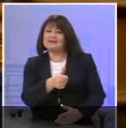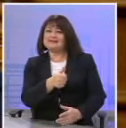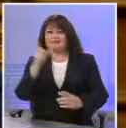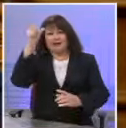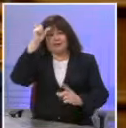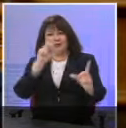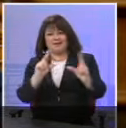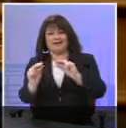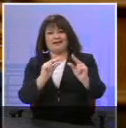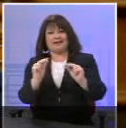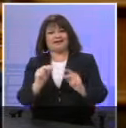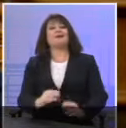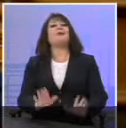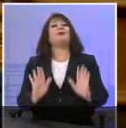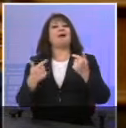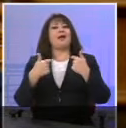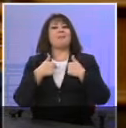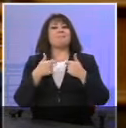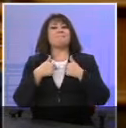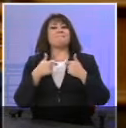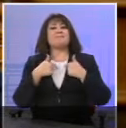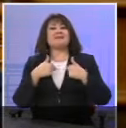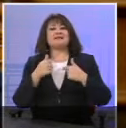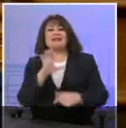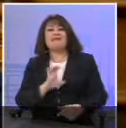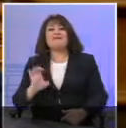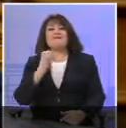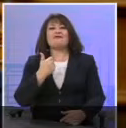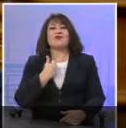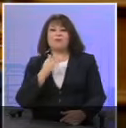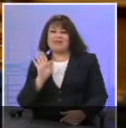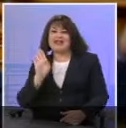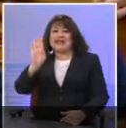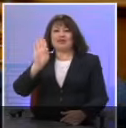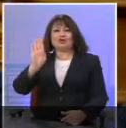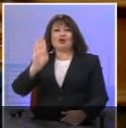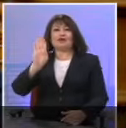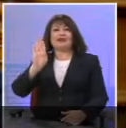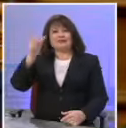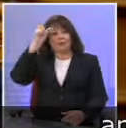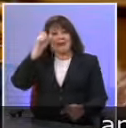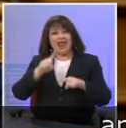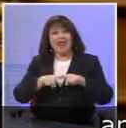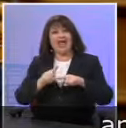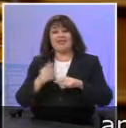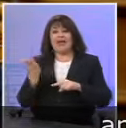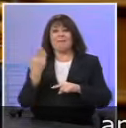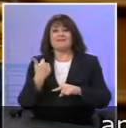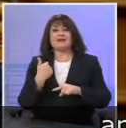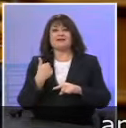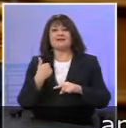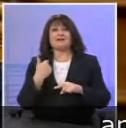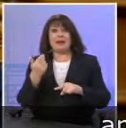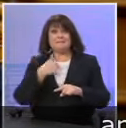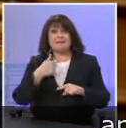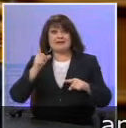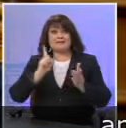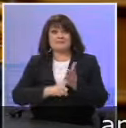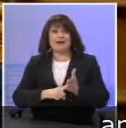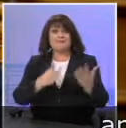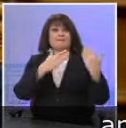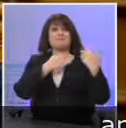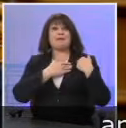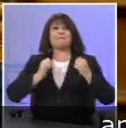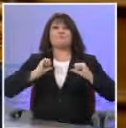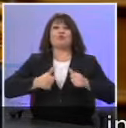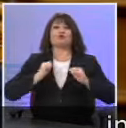την Τουρκία. Εμείς είμαστε οι Ευρωπαίοι γείτονες της Τουρκίας, και εμείς πρέπει να είμαστε αυτοί οι οποίοι θα αναλάβουμε